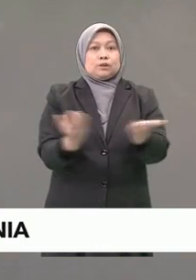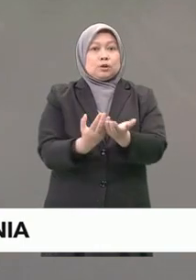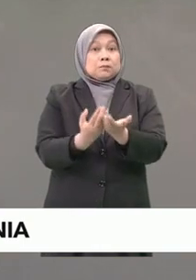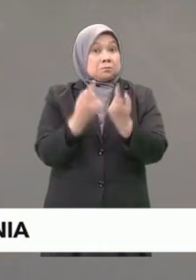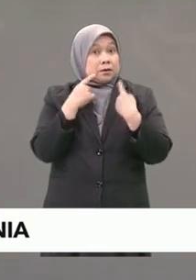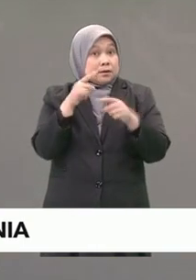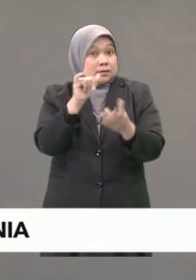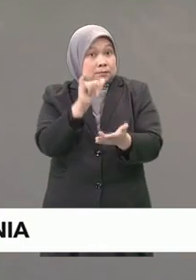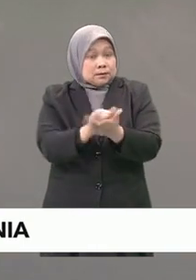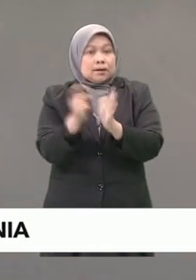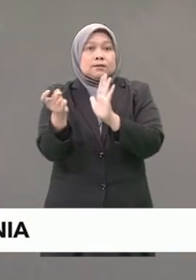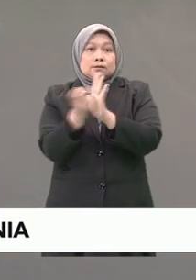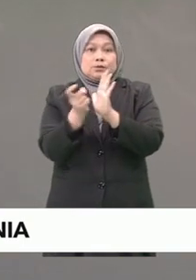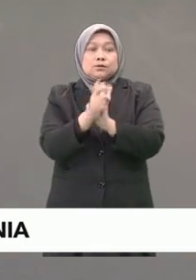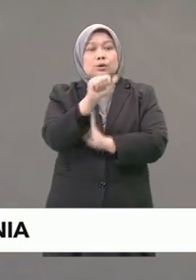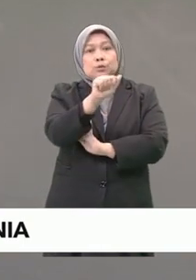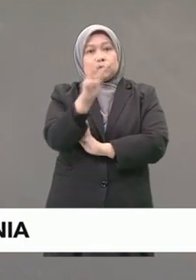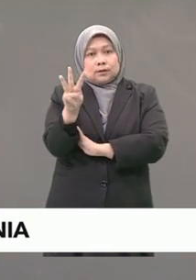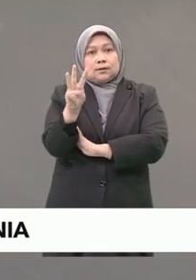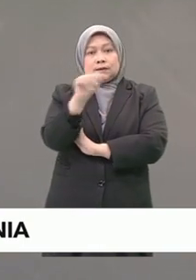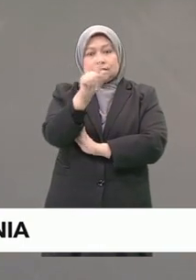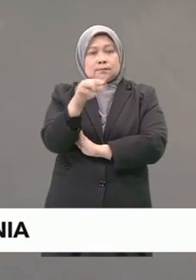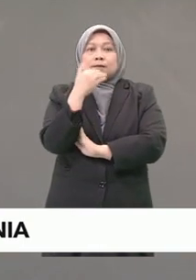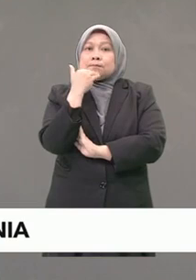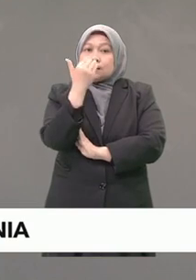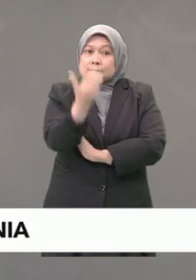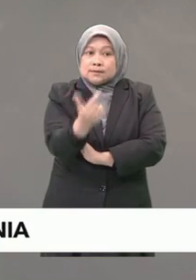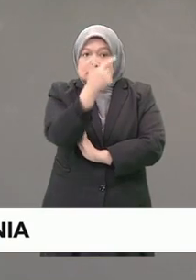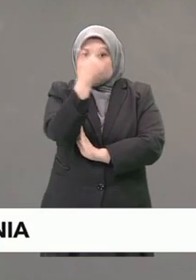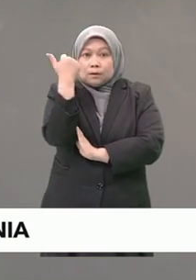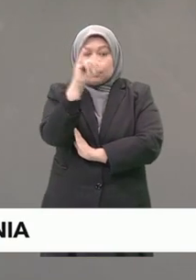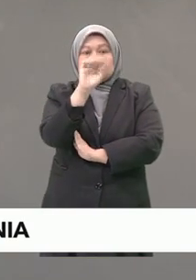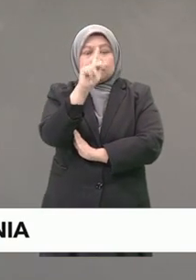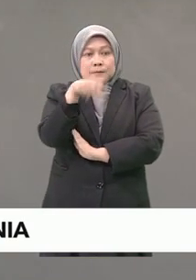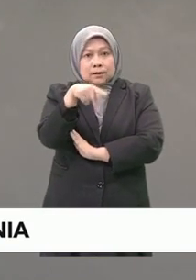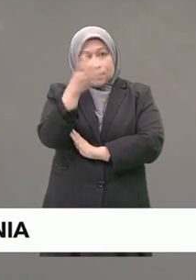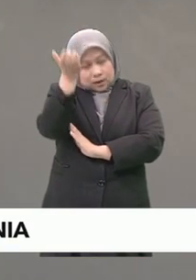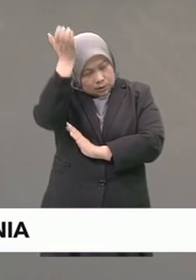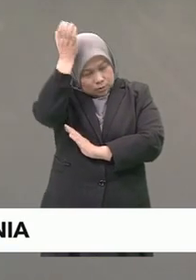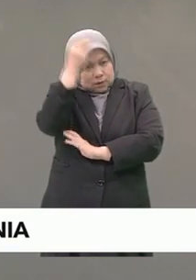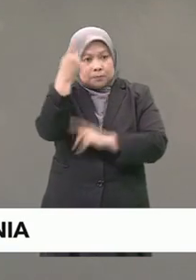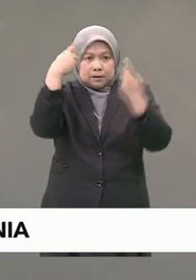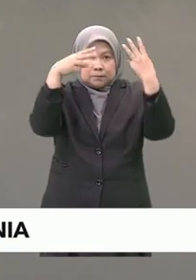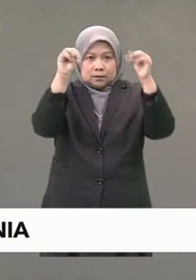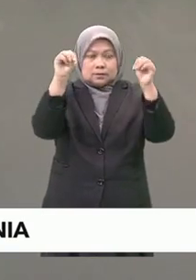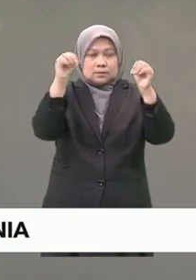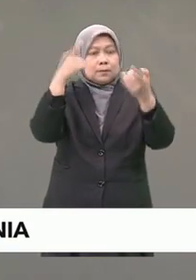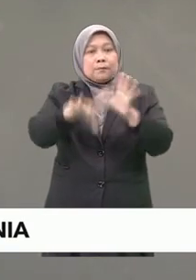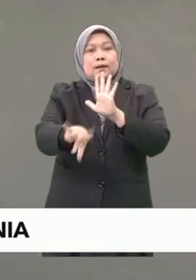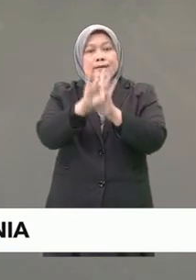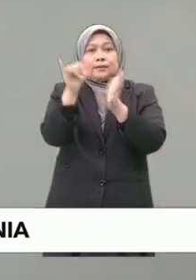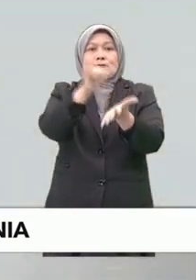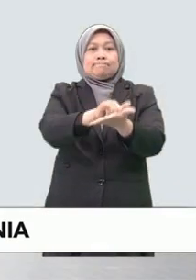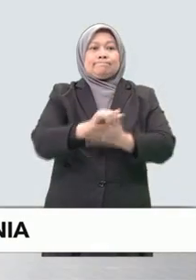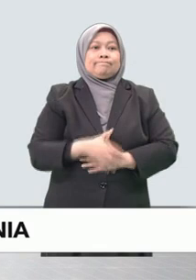Memberi reaksi kepada suatu awal ini, Azam turut mengucapkan terima kasih kepada Yang Dipertuan Agong dan Perdana Menteri atas pelantikan itu.